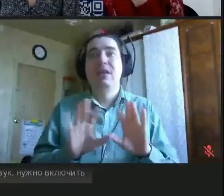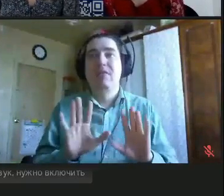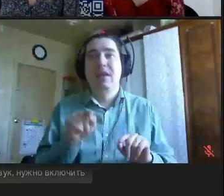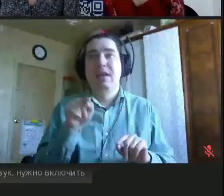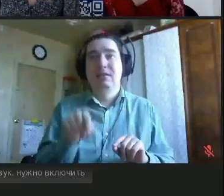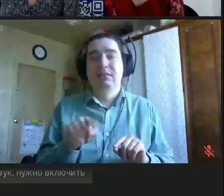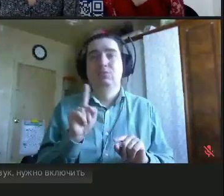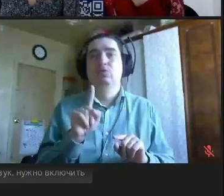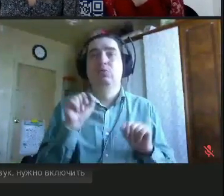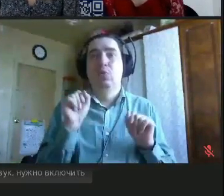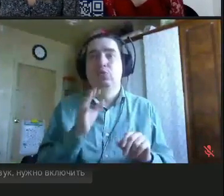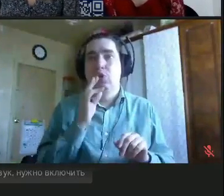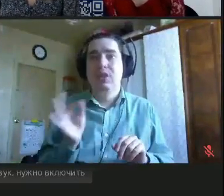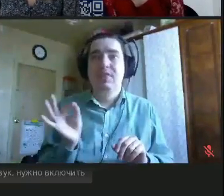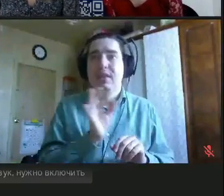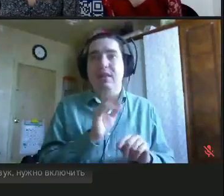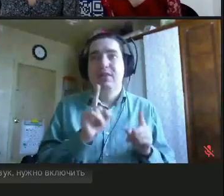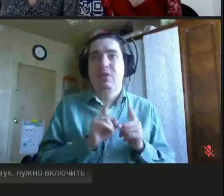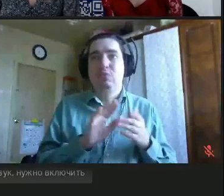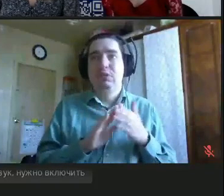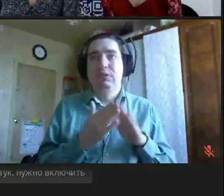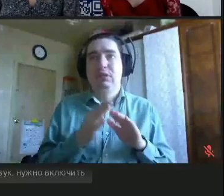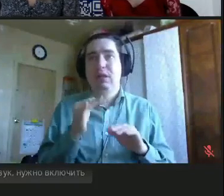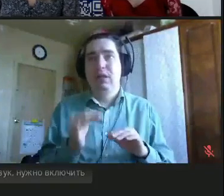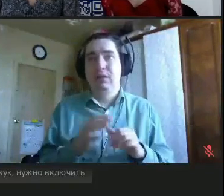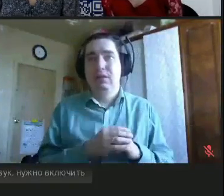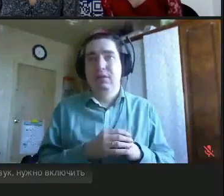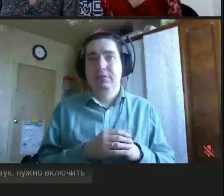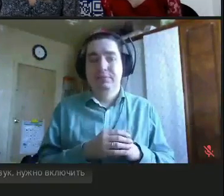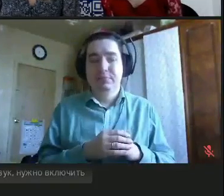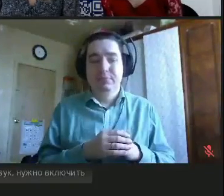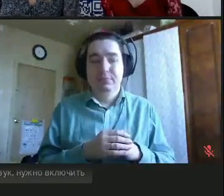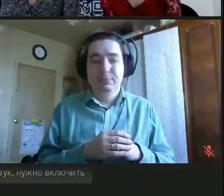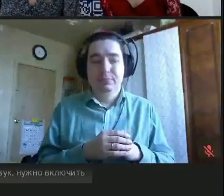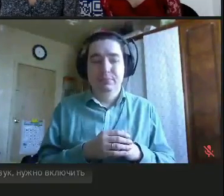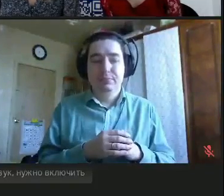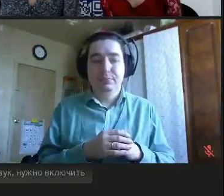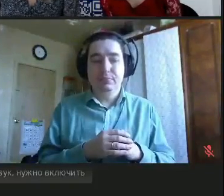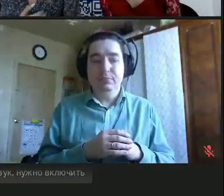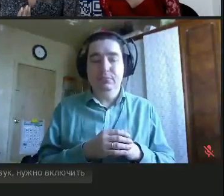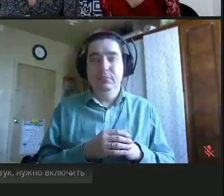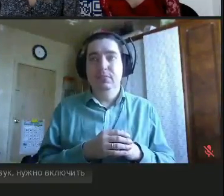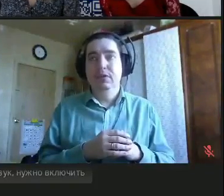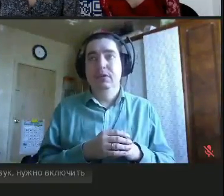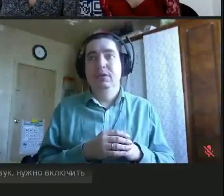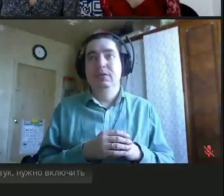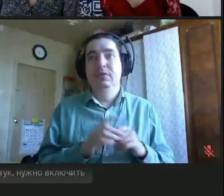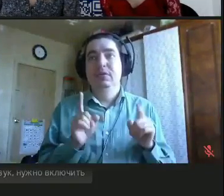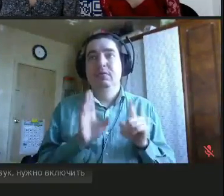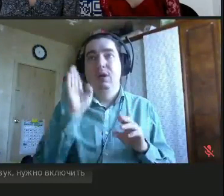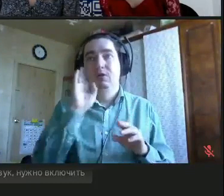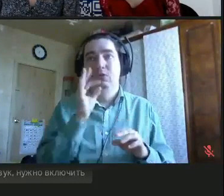состоянии. Мало того, они говорили, что с тобой все нормально, просто вот ноги не работают. Когда мальчик